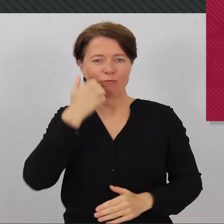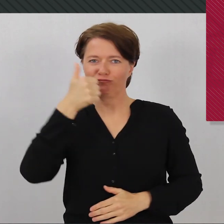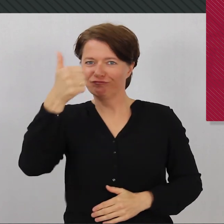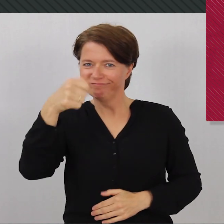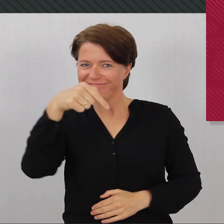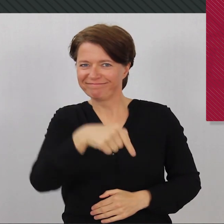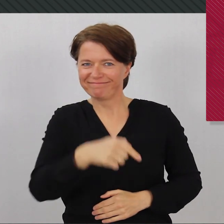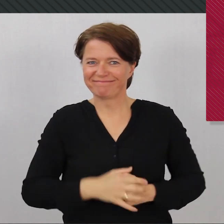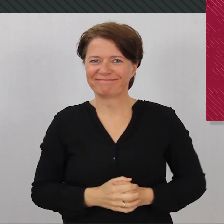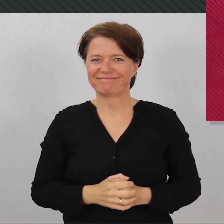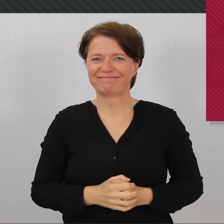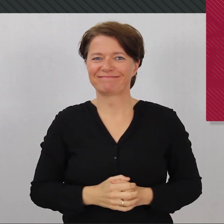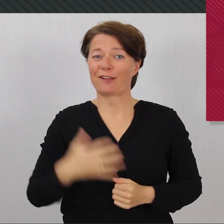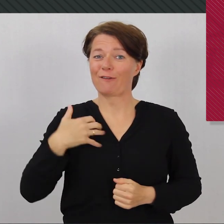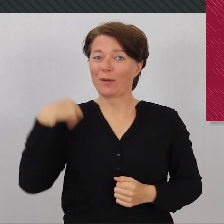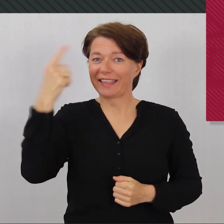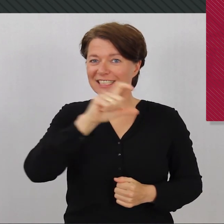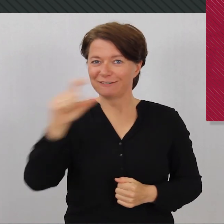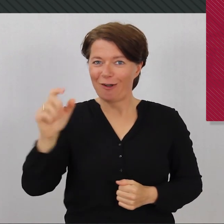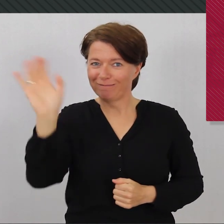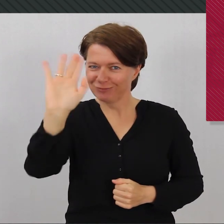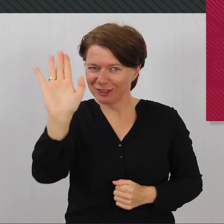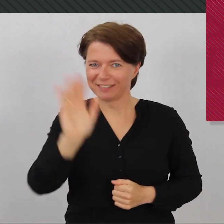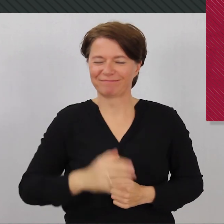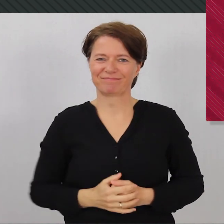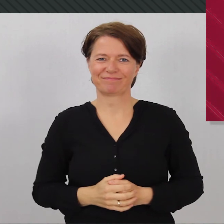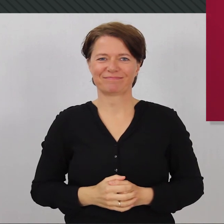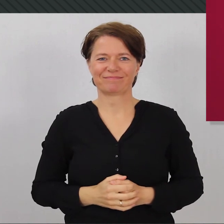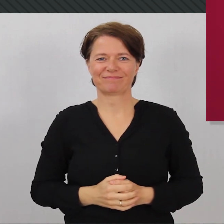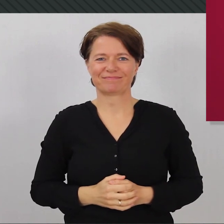dann lasst einen Daumen da. Ich freue mich auf euch nächste Woche. Tschüss.